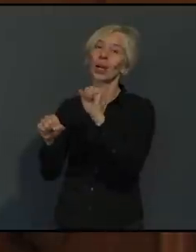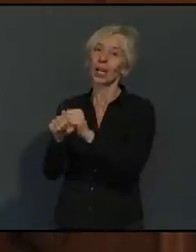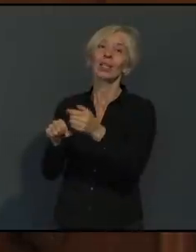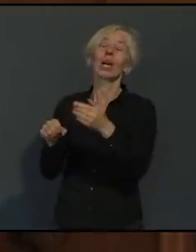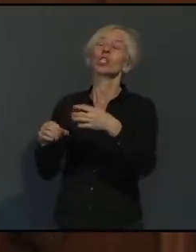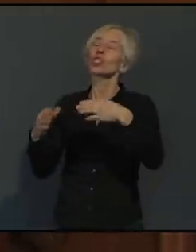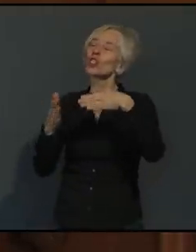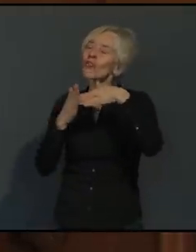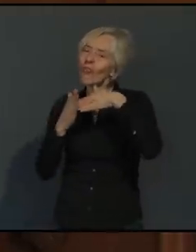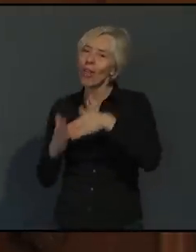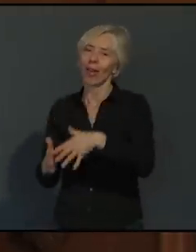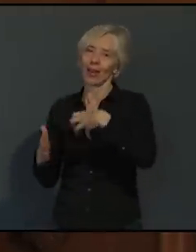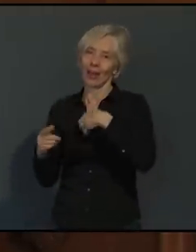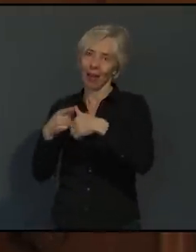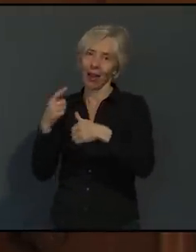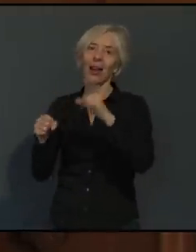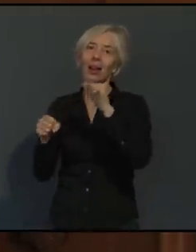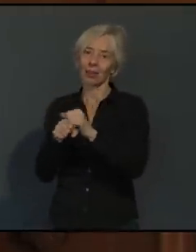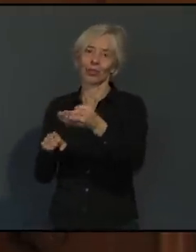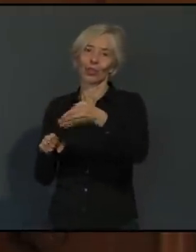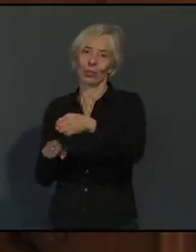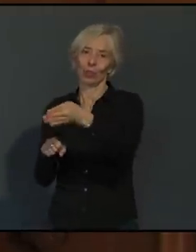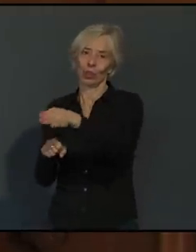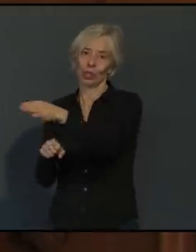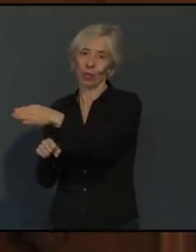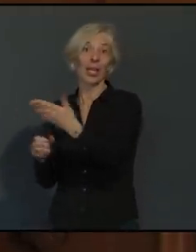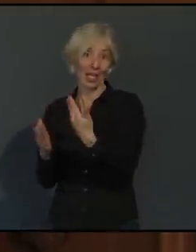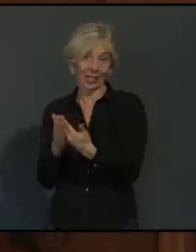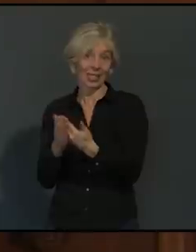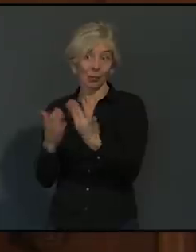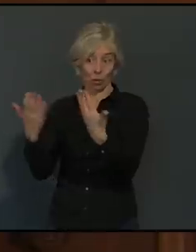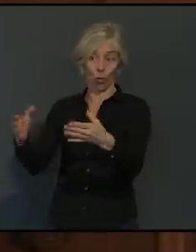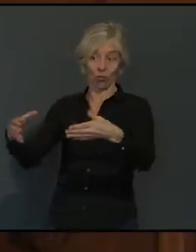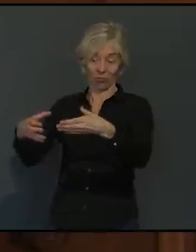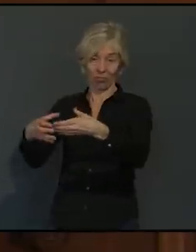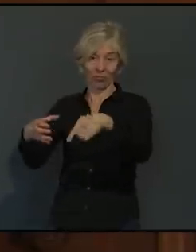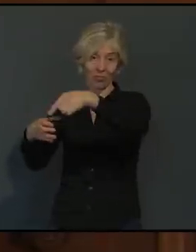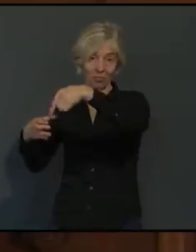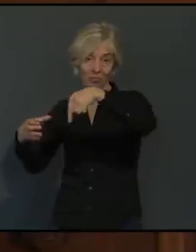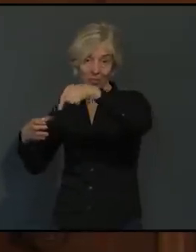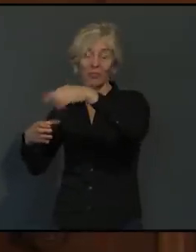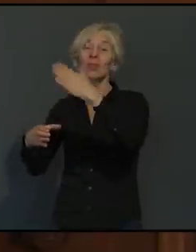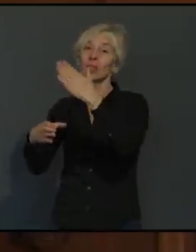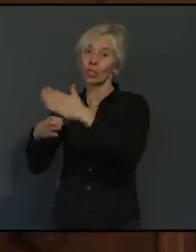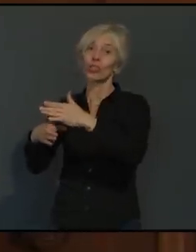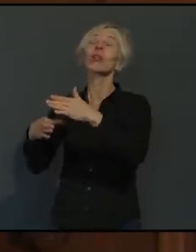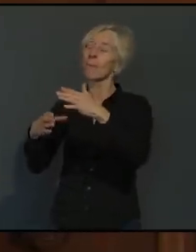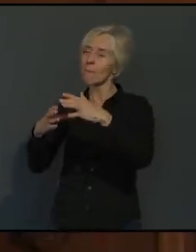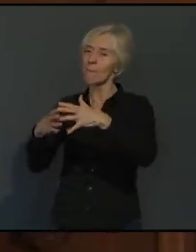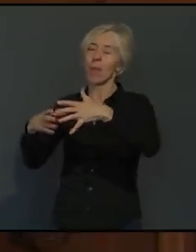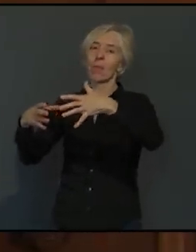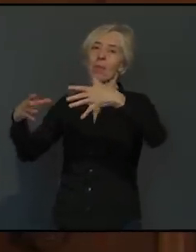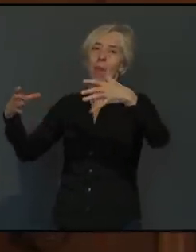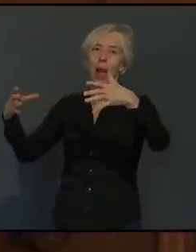Und das ist auch die Altersgruppe, die tatsächlich in den letzten Wochen jetzt zunehmend hinzugekommen ist. Wir hatten ja Anfang der zweiten Welle